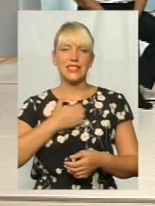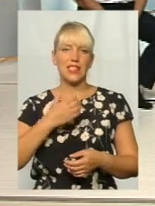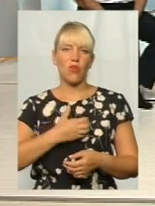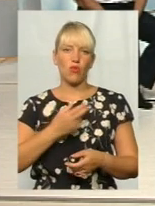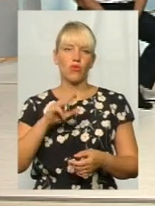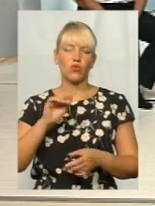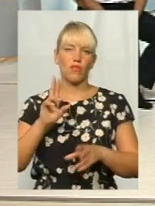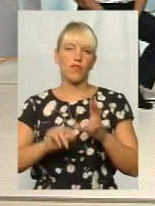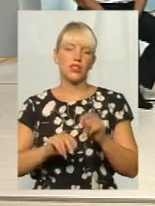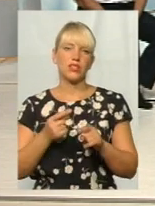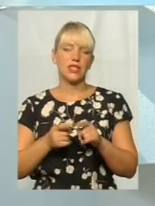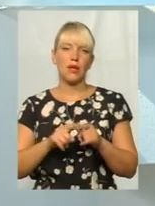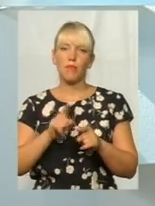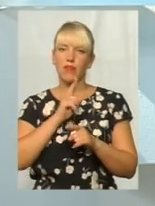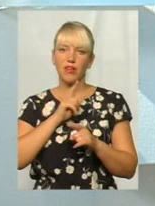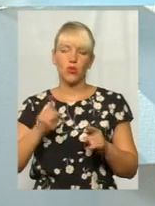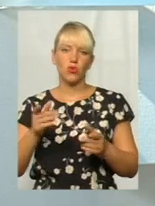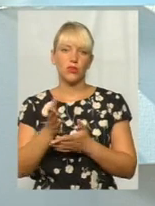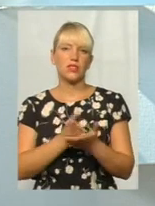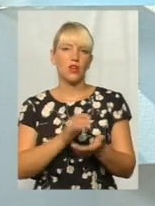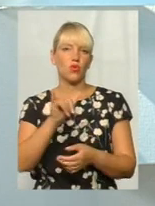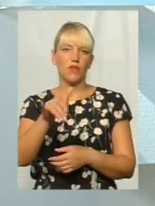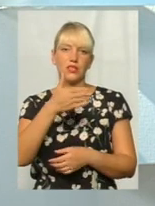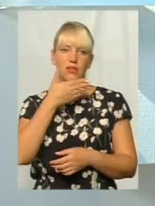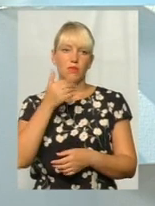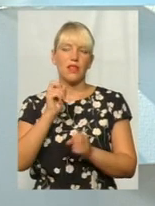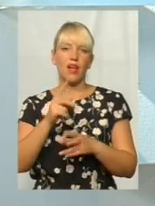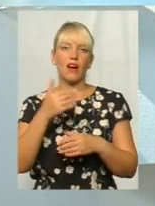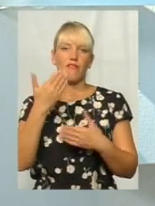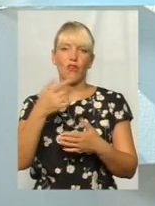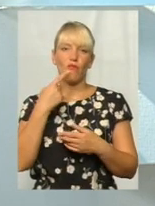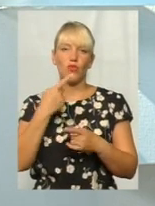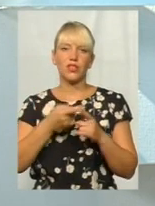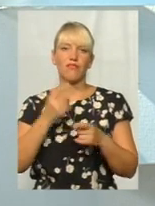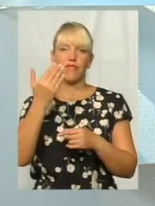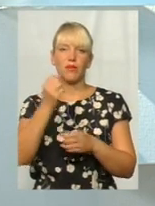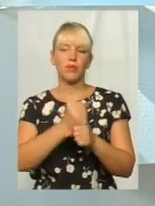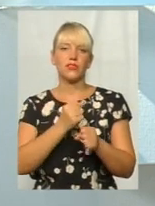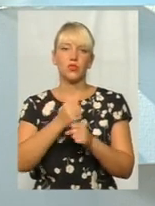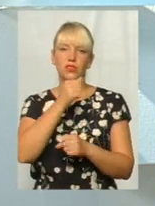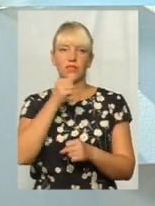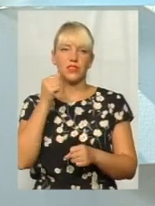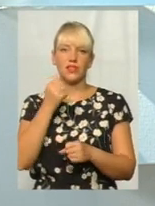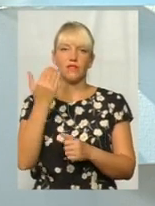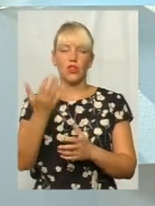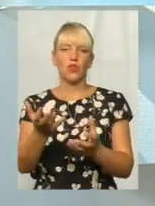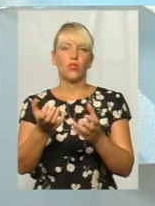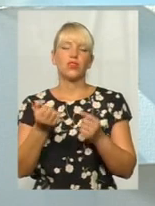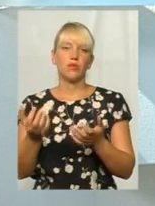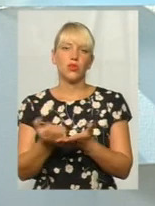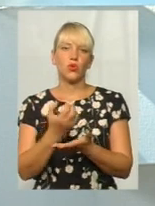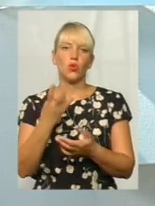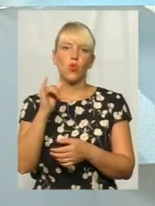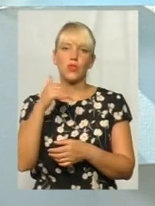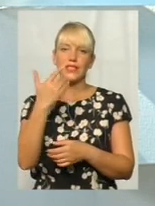вважаєте, що цього періоду стажу у вас немає. Як говориться, ви працюєте в тіні, ви отримуєте доходи, але за вас не сплачуються